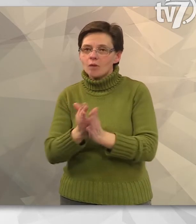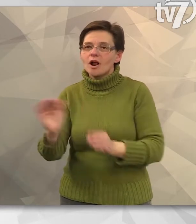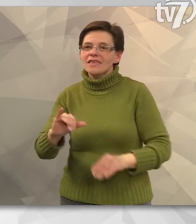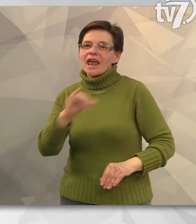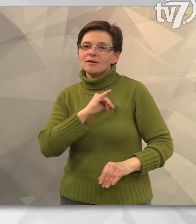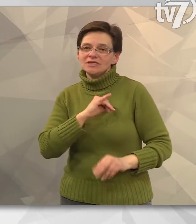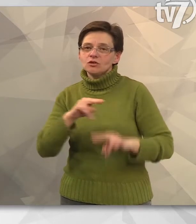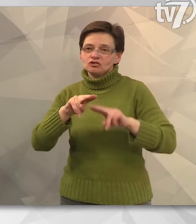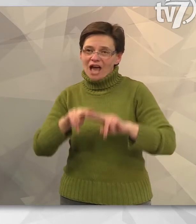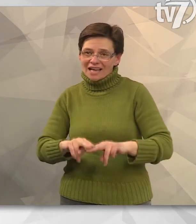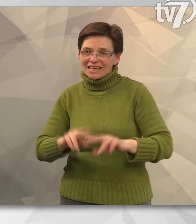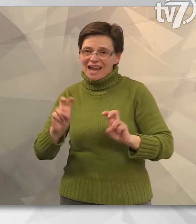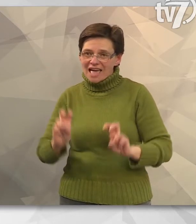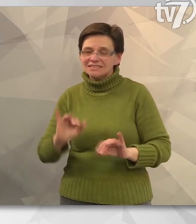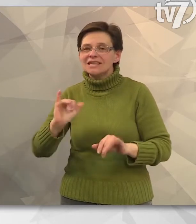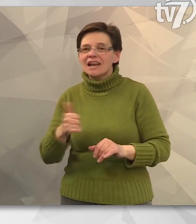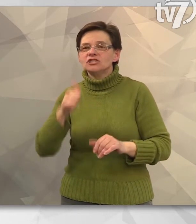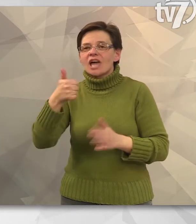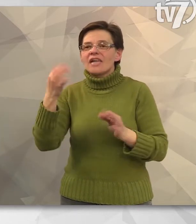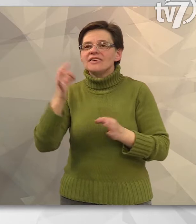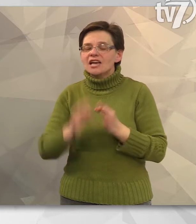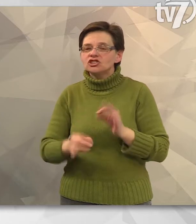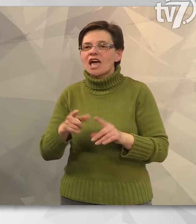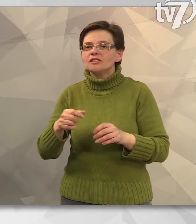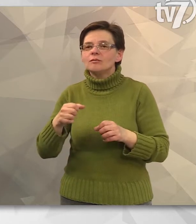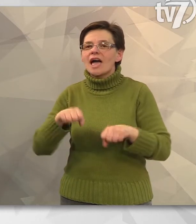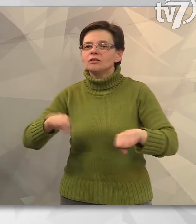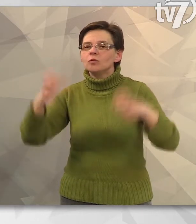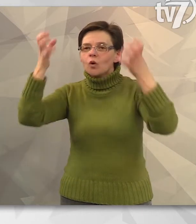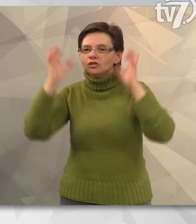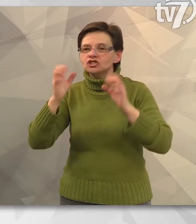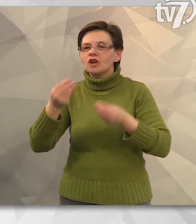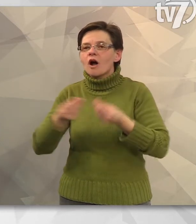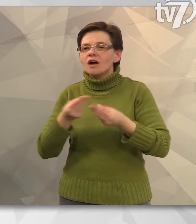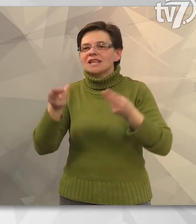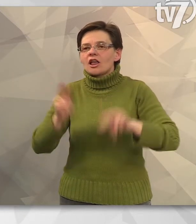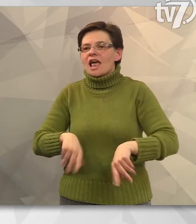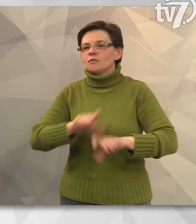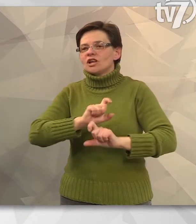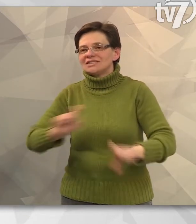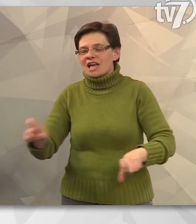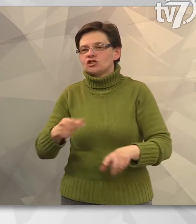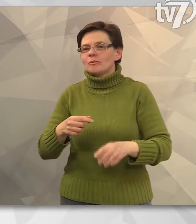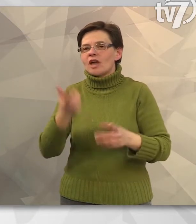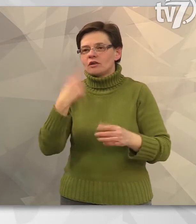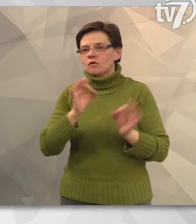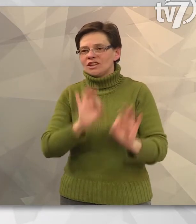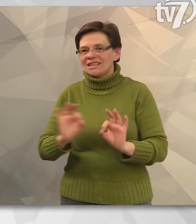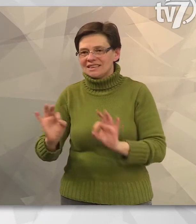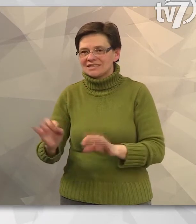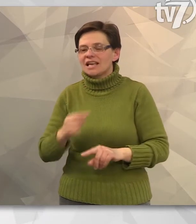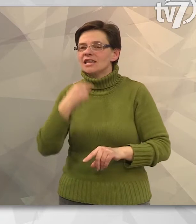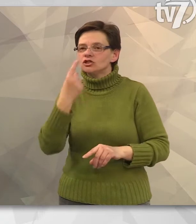alkalommal gyermekbiztonsági rendszer, egy esetben pedig bukós isak használatának elmulasztása miatt intézkedtek a